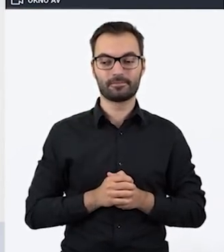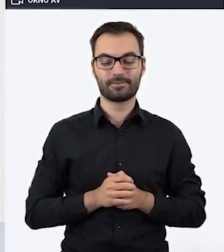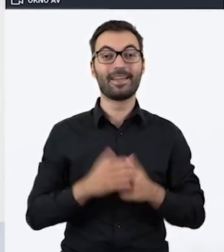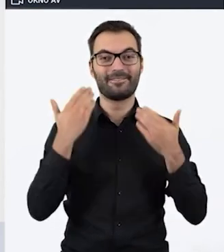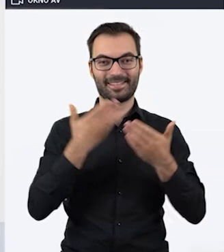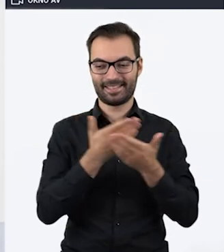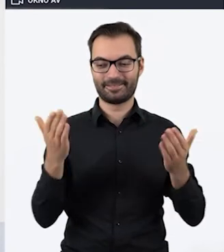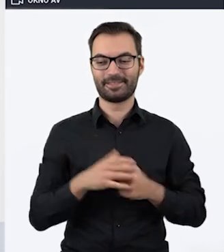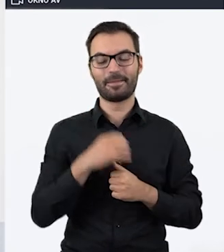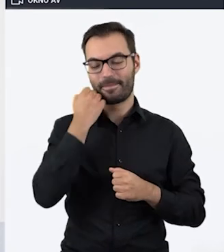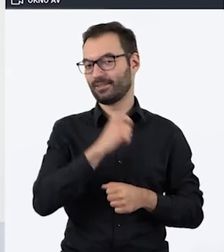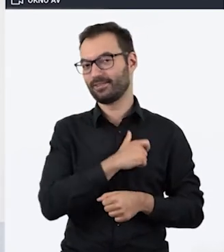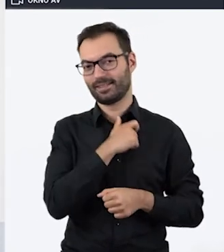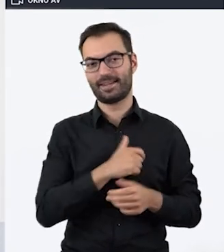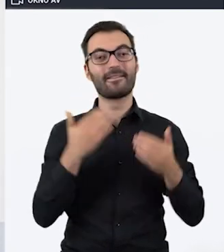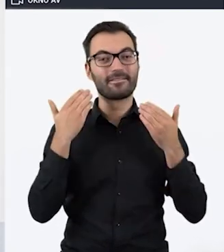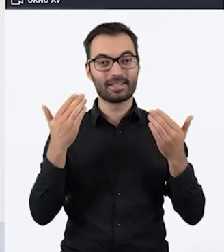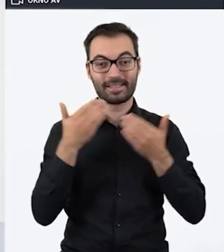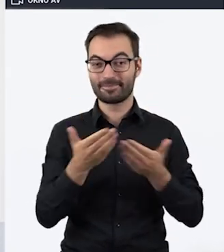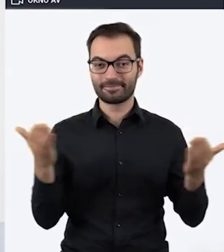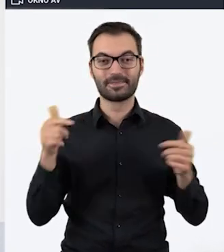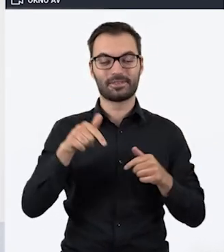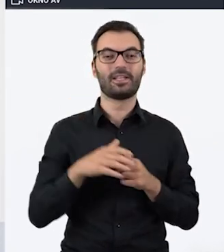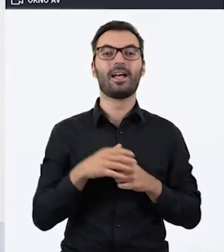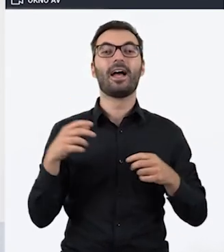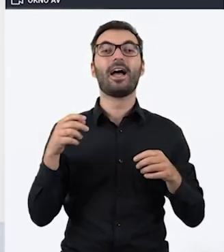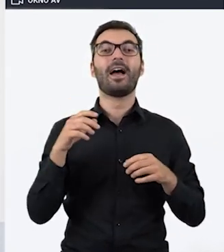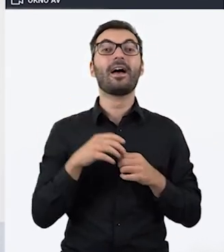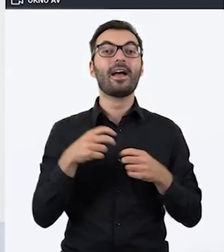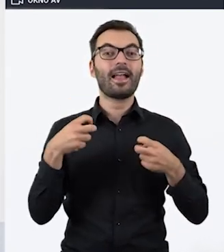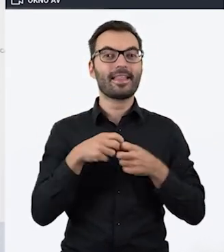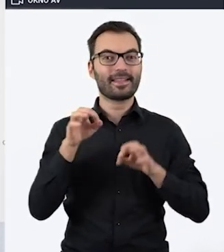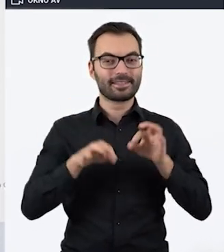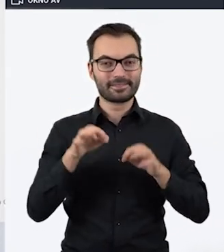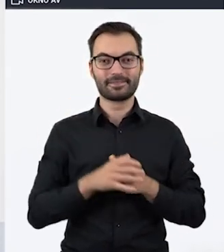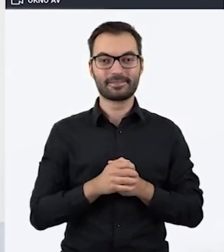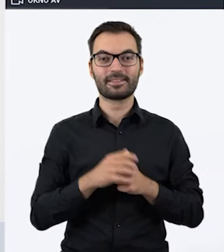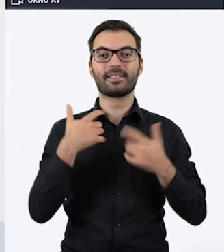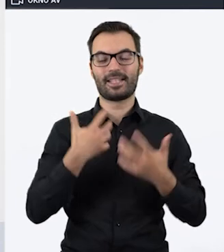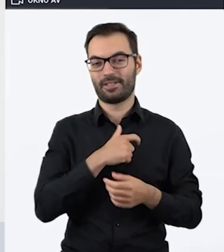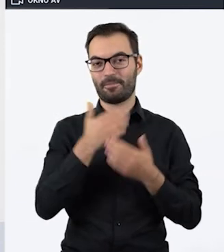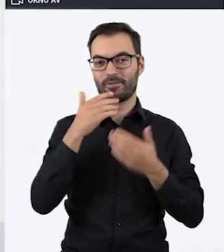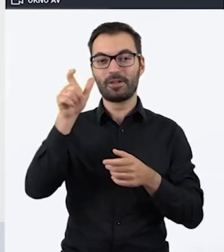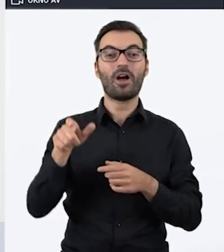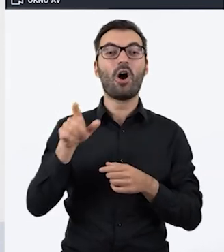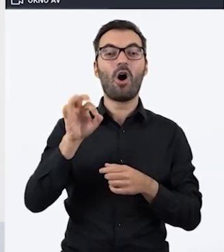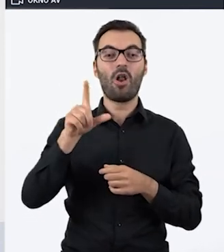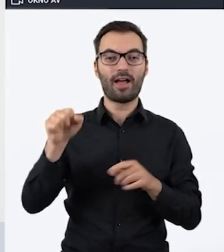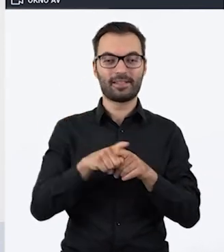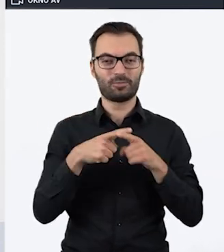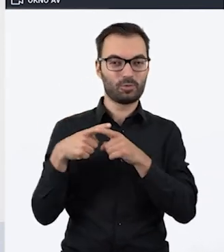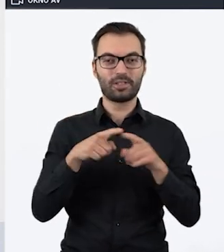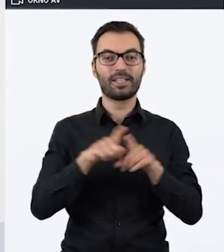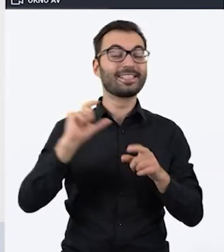Dobry wieczór, witam Państwa bardzo serdecznie na naszym webinarze. Chcielibyśmy serdecznie podziękować Oli i Społedowi i